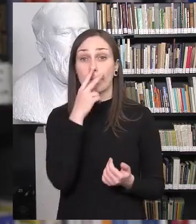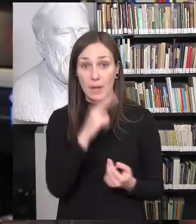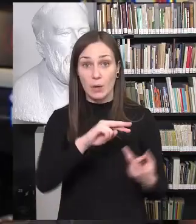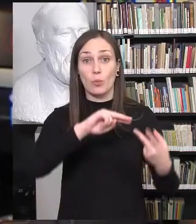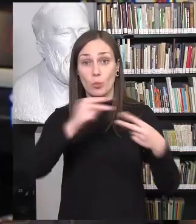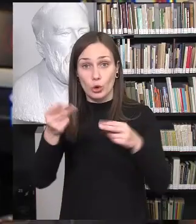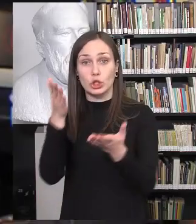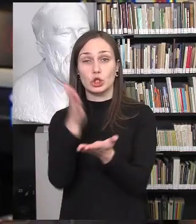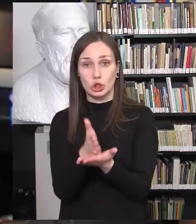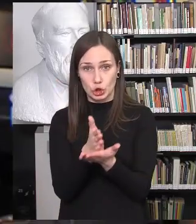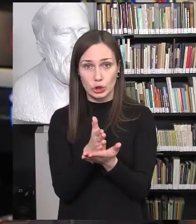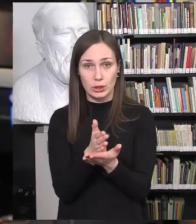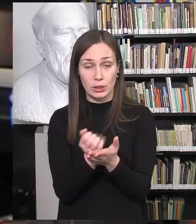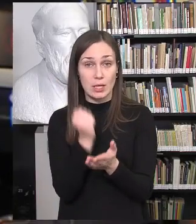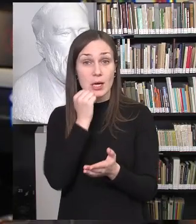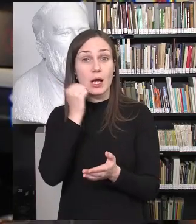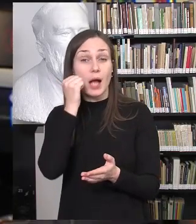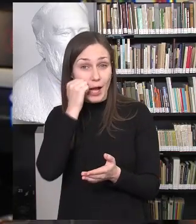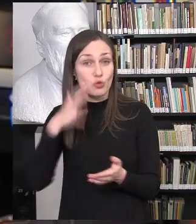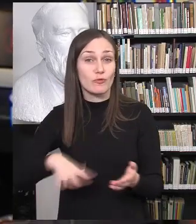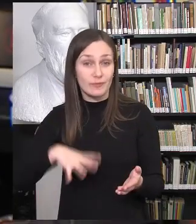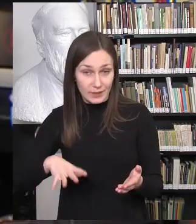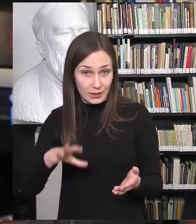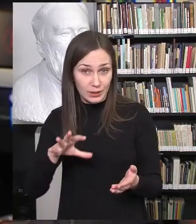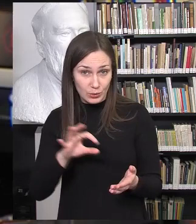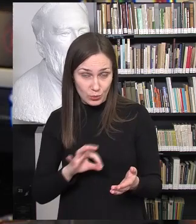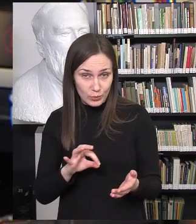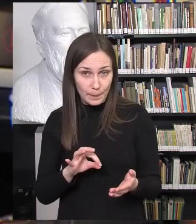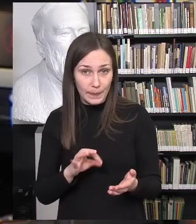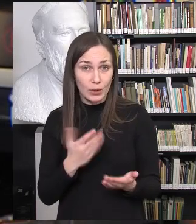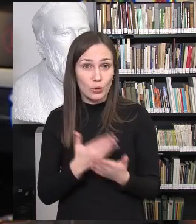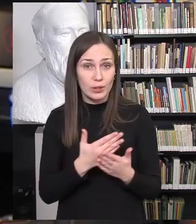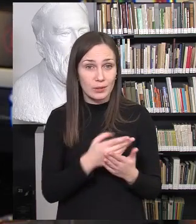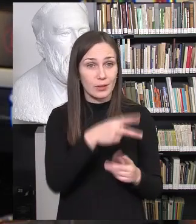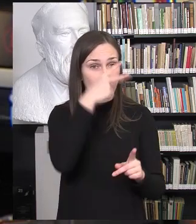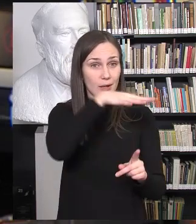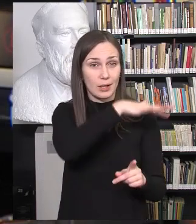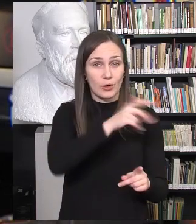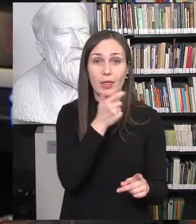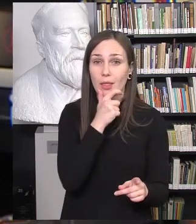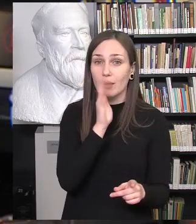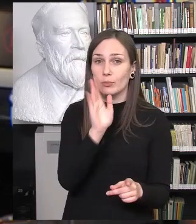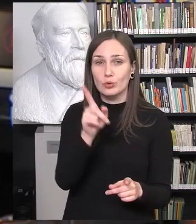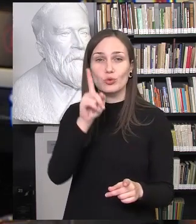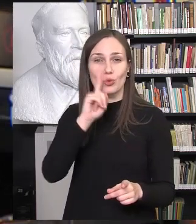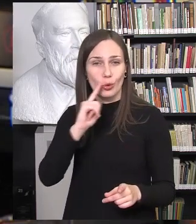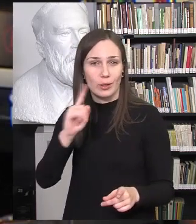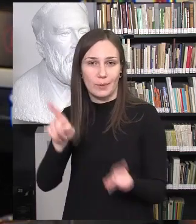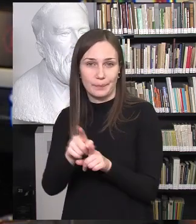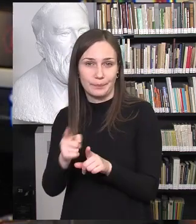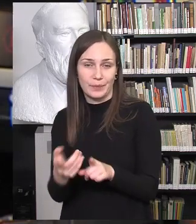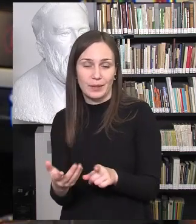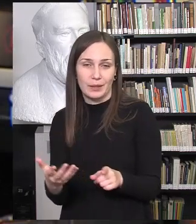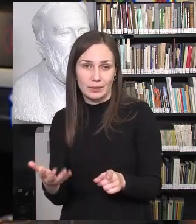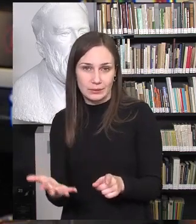vyksta. Iš tikrųjų, dėkui už švilti, nes vis tiek tautą žiūrėdamą jinai nori įsikvėpti. Na ir kaip